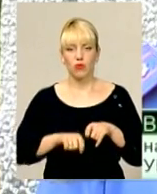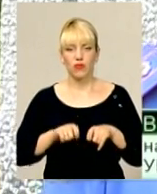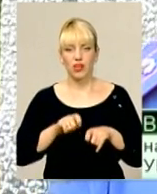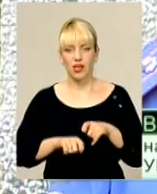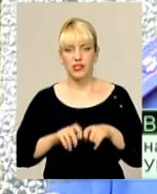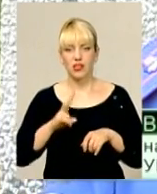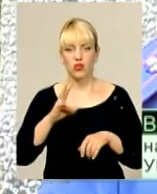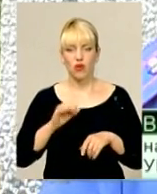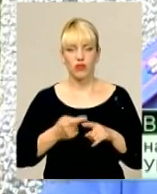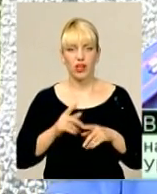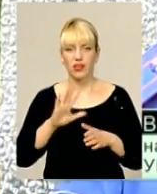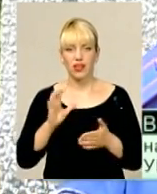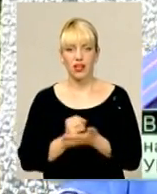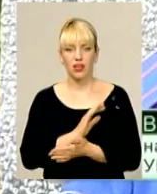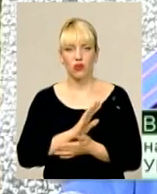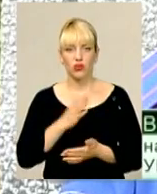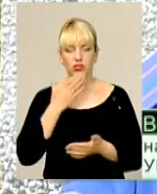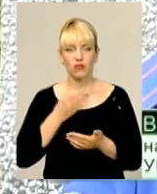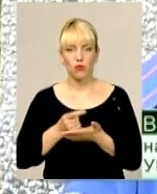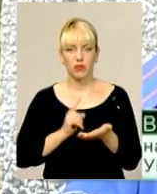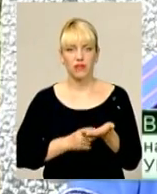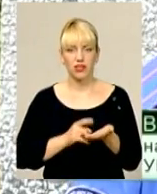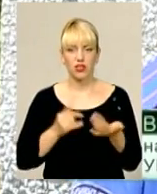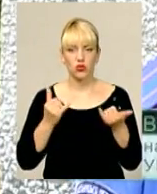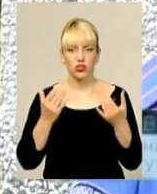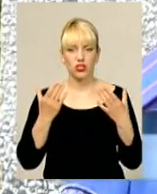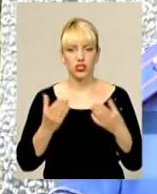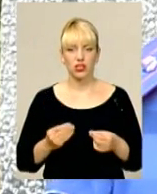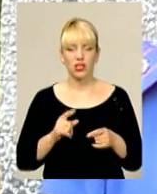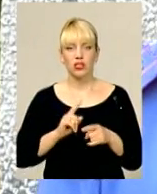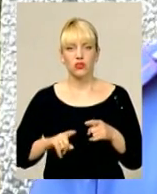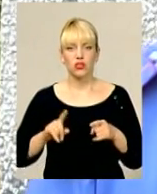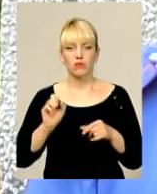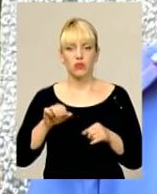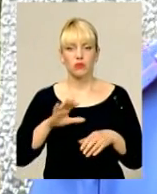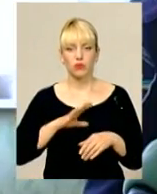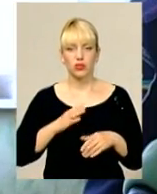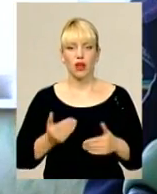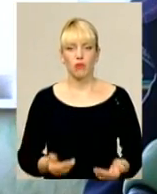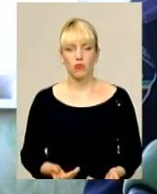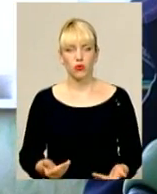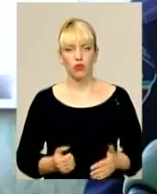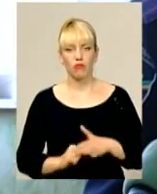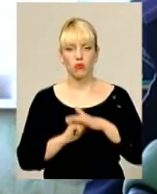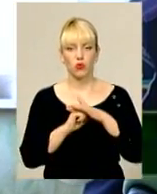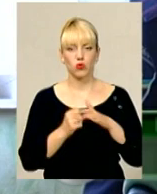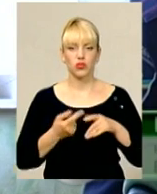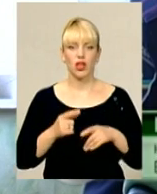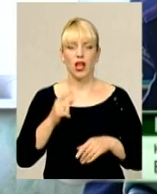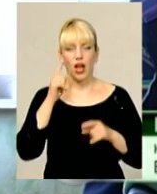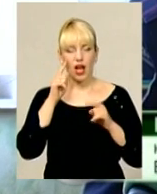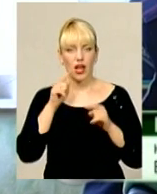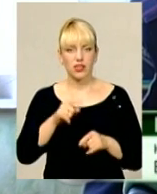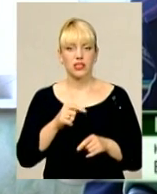вона не знаходить свого підтвердження на сьогоднішній день. Привіс до все, що версія на побутовому ґрунті. Акцент ставиться на